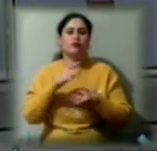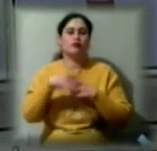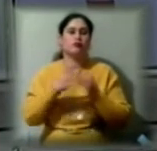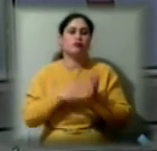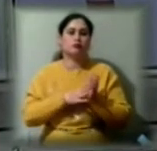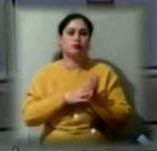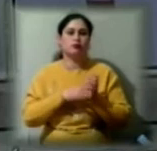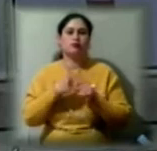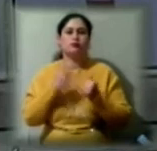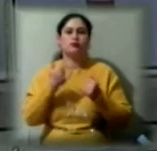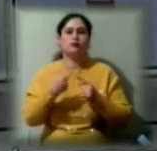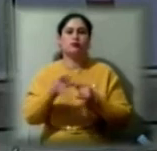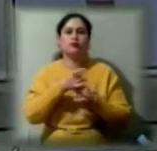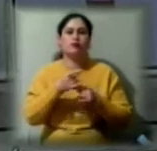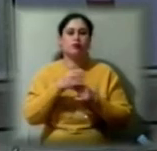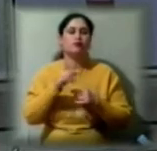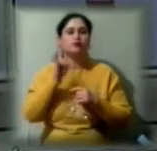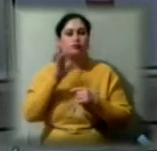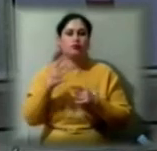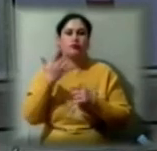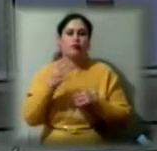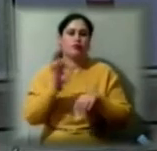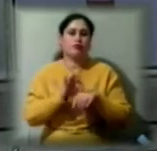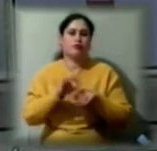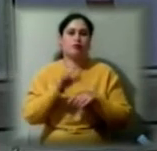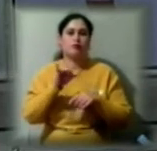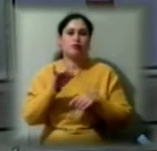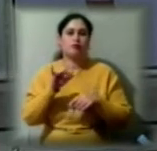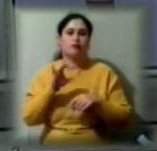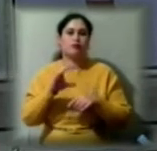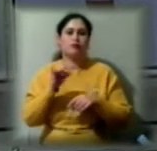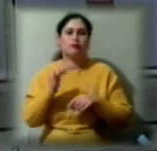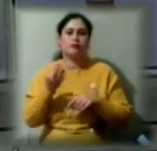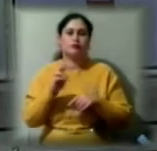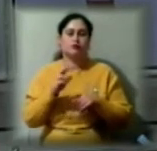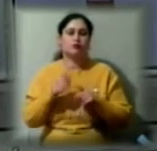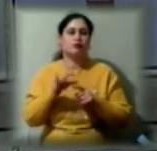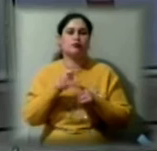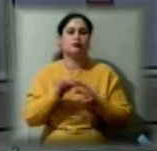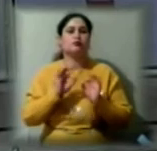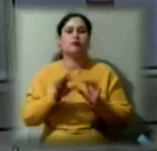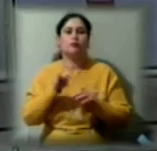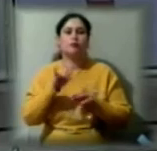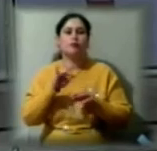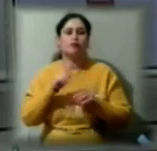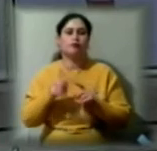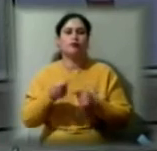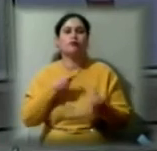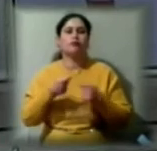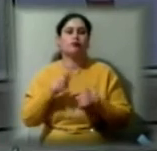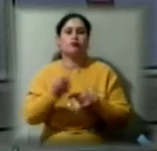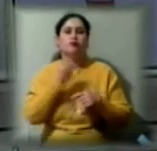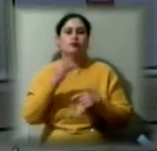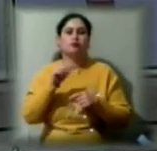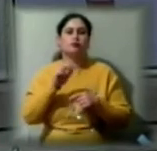Тепер у цьому районі відомо про п'ять хворих на коронавірусну інфекцію. Про це сьогодні на брифінгу розказав керівник обласного штабу з ліквідації